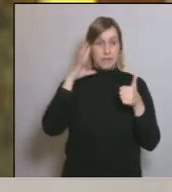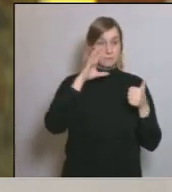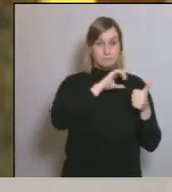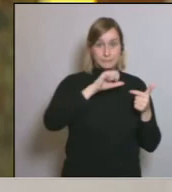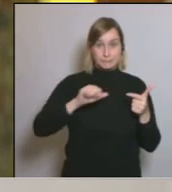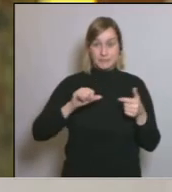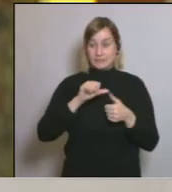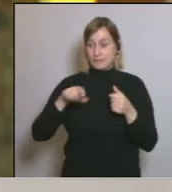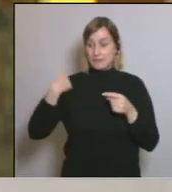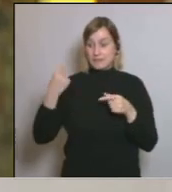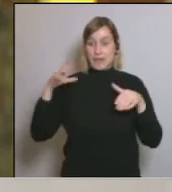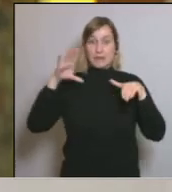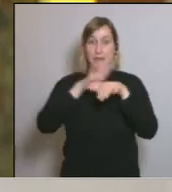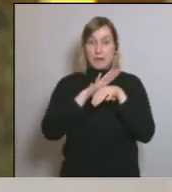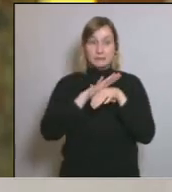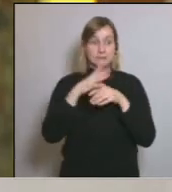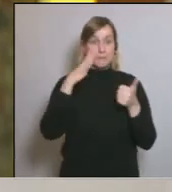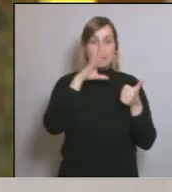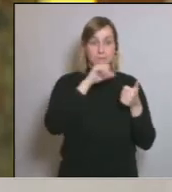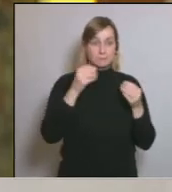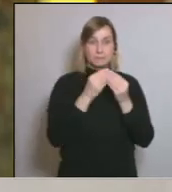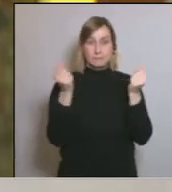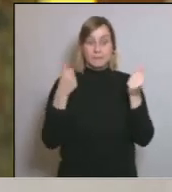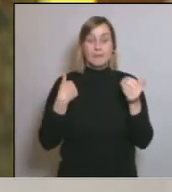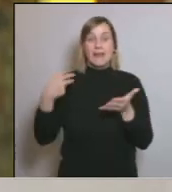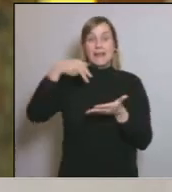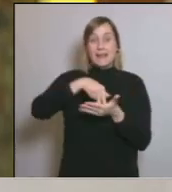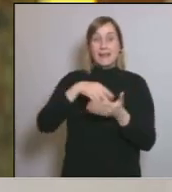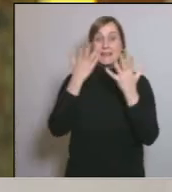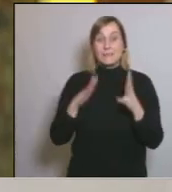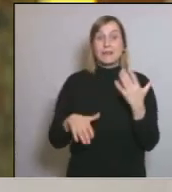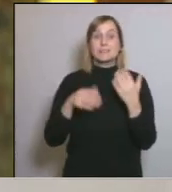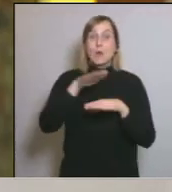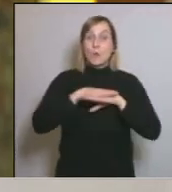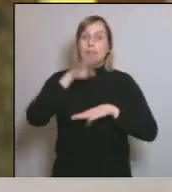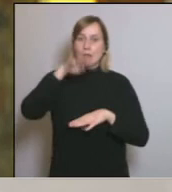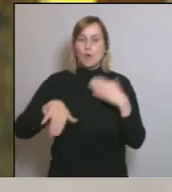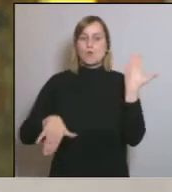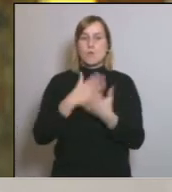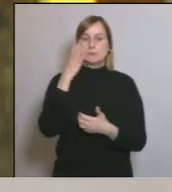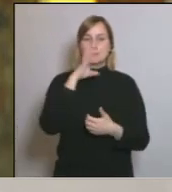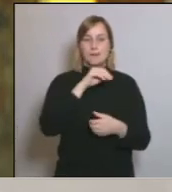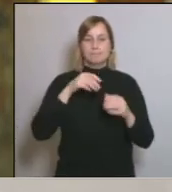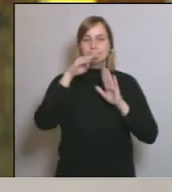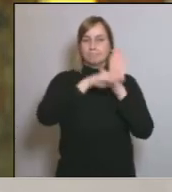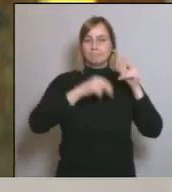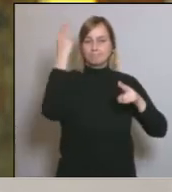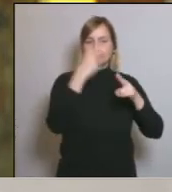Dimarts es perd aquesta tracebilitat, i és quan el govern de Catalunya, el dimecres comença a prendre unes mesures extraordinàries que